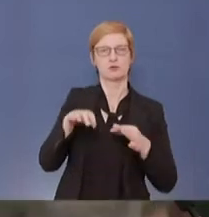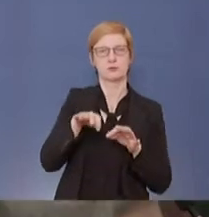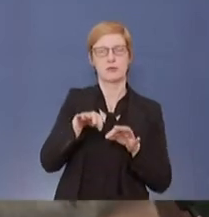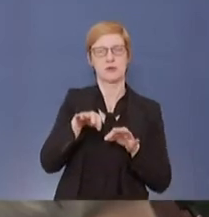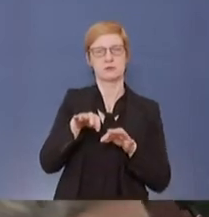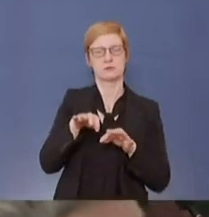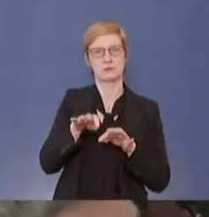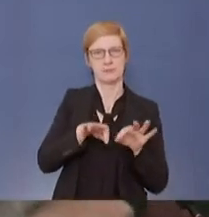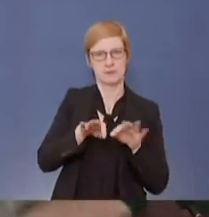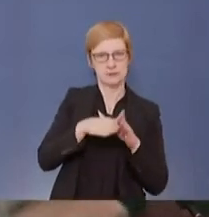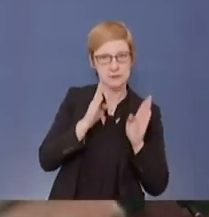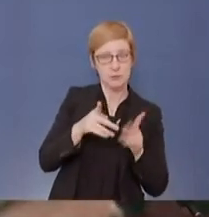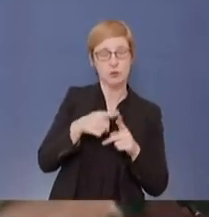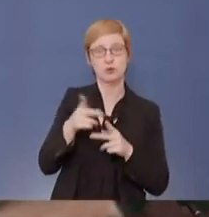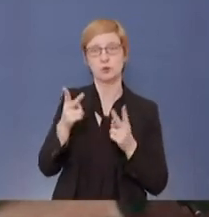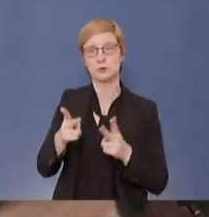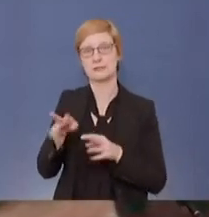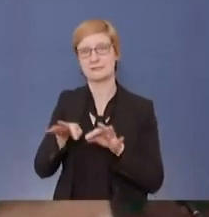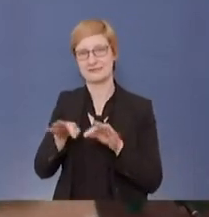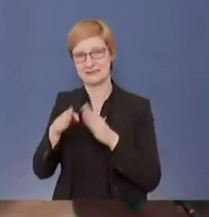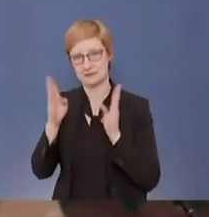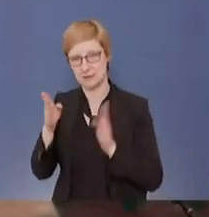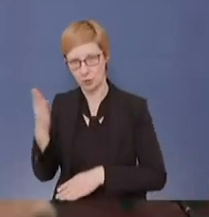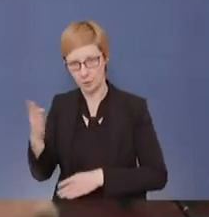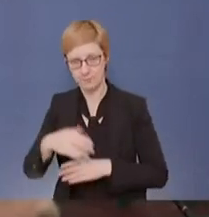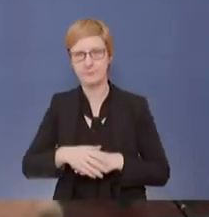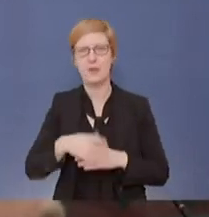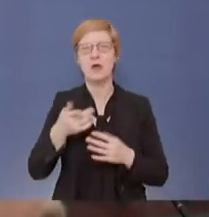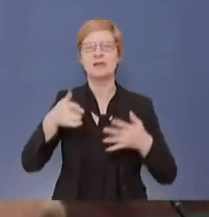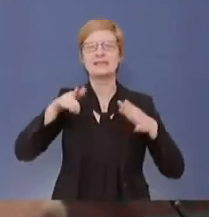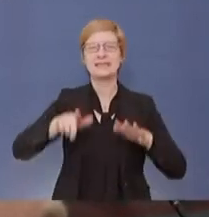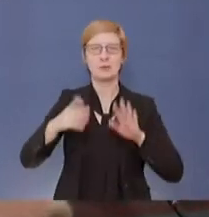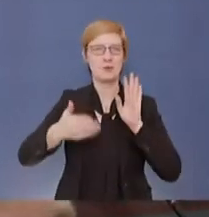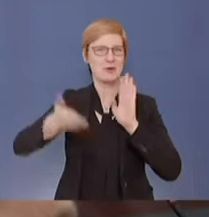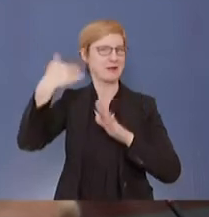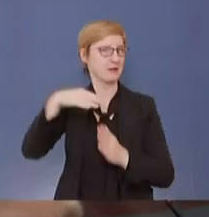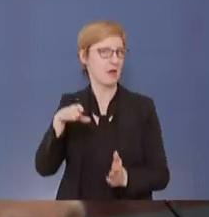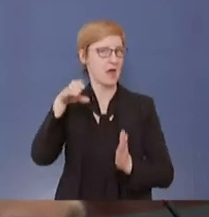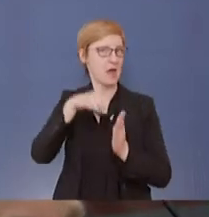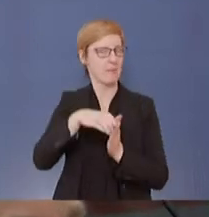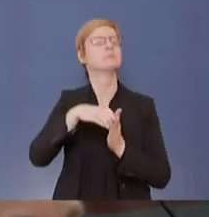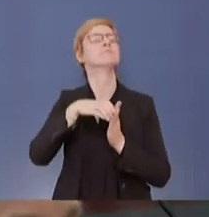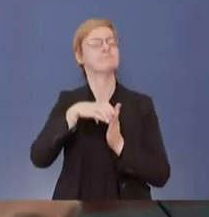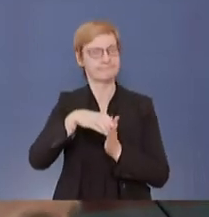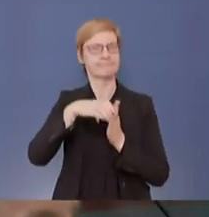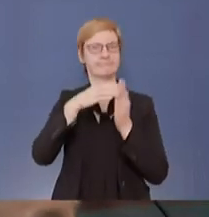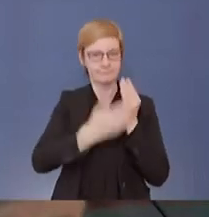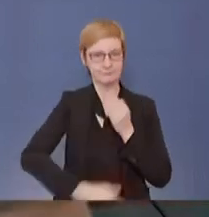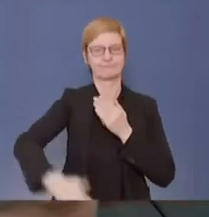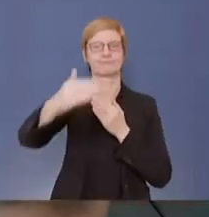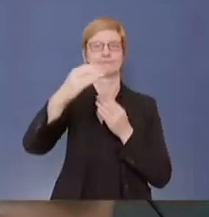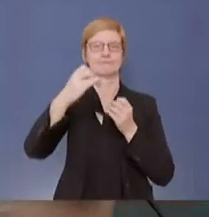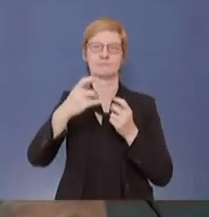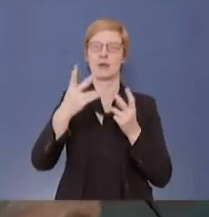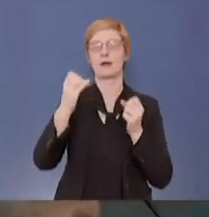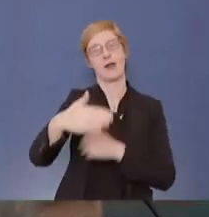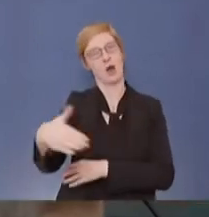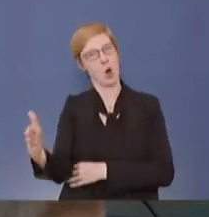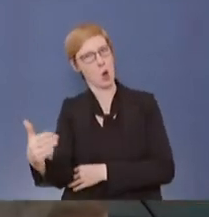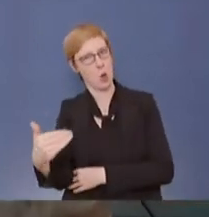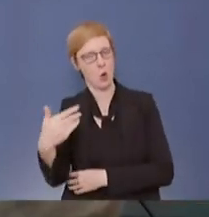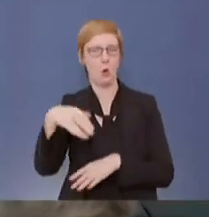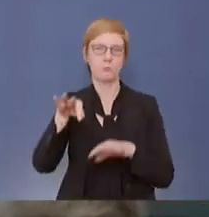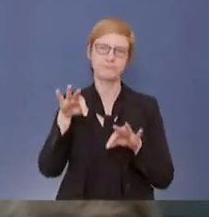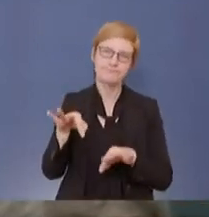Justizministerium. Die App wurde von Beginn an vor sieben Monaten generell gelobt für die Entwicklung und auch für den hohen